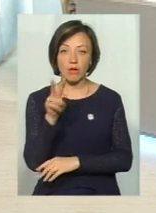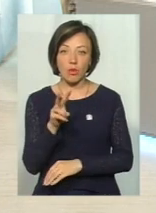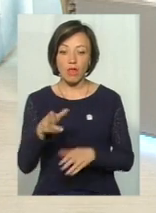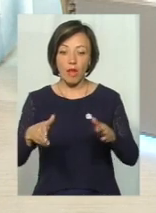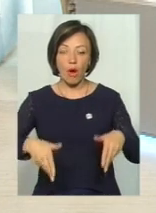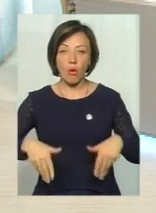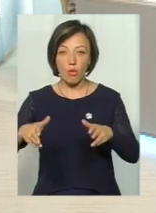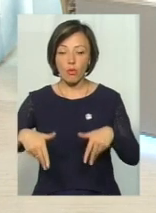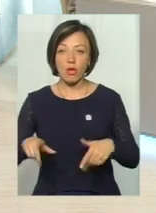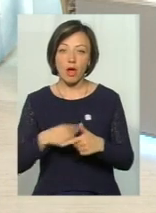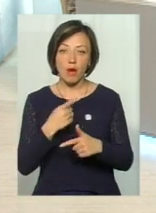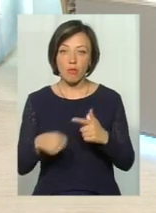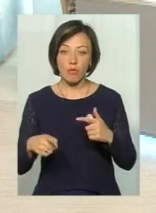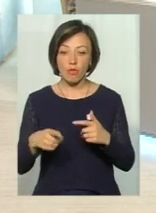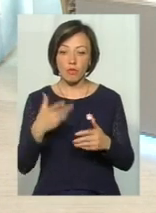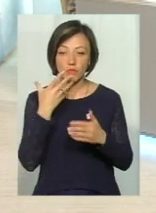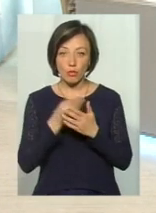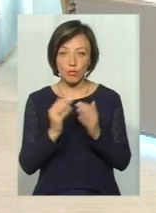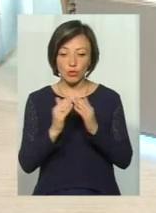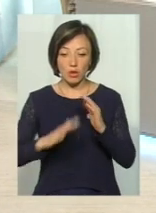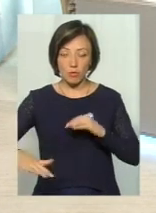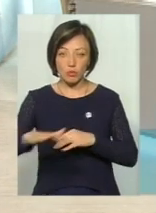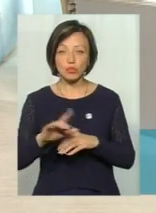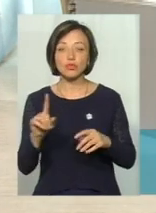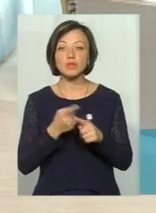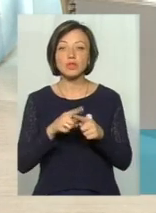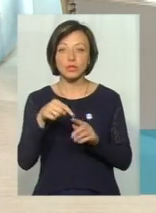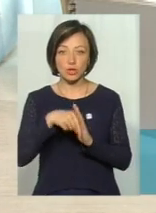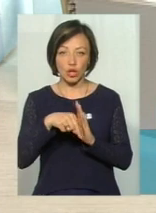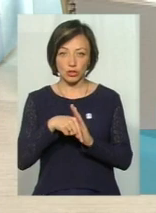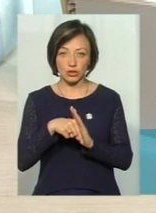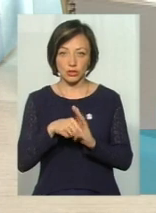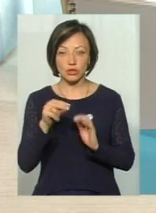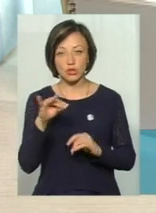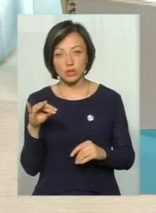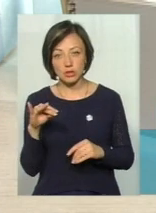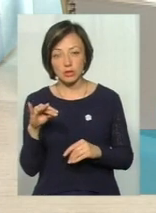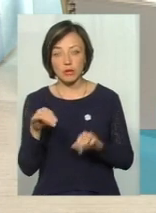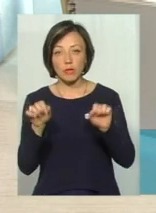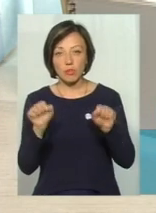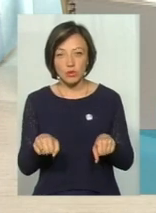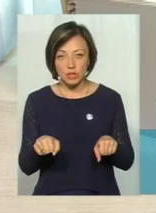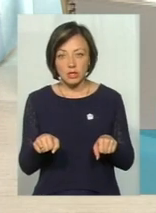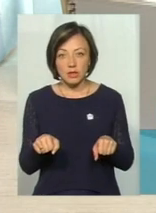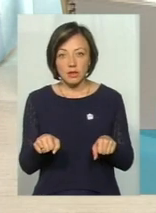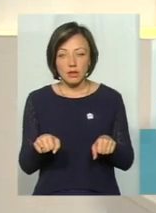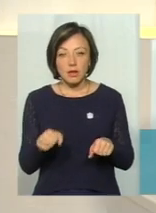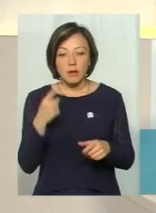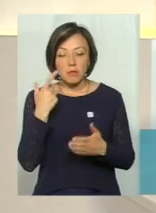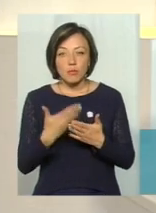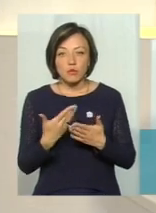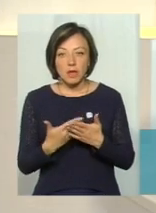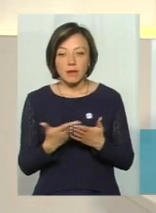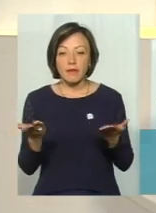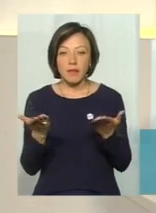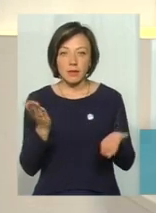городі або у подвір'ї приватного будинку, про що це може говорити? Чи можна припускати,